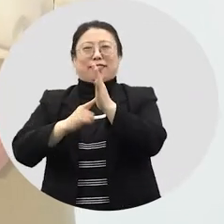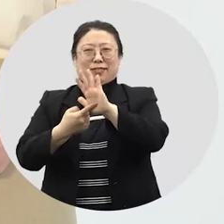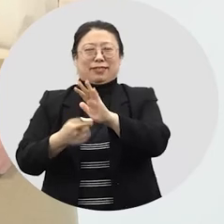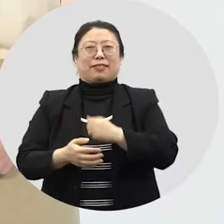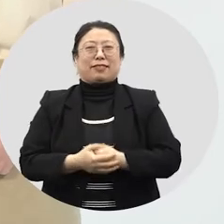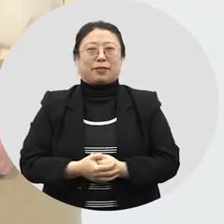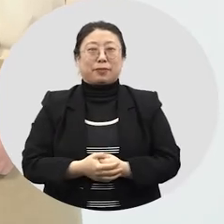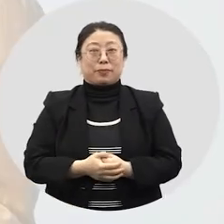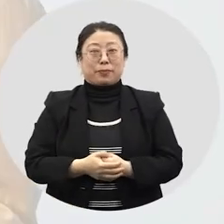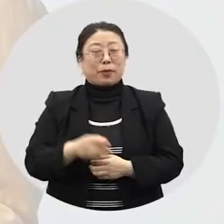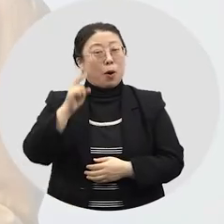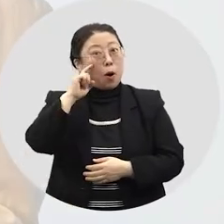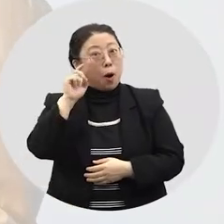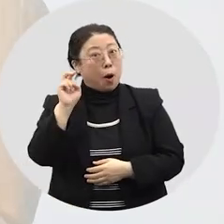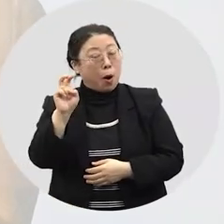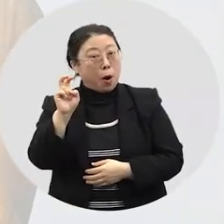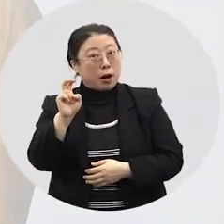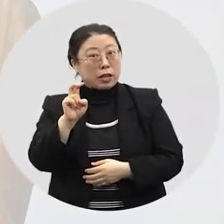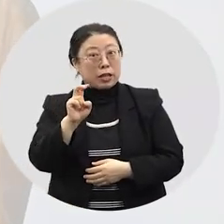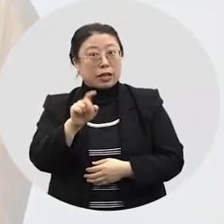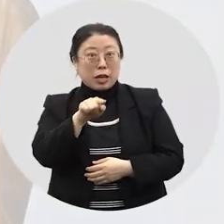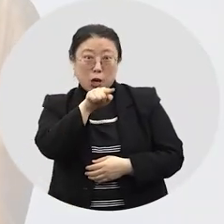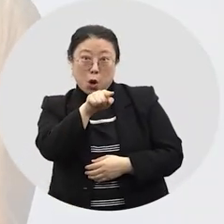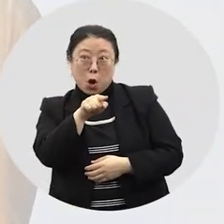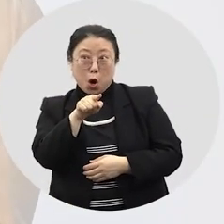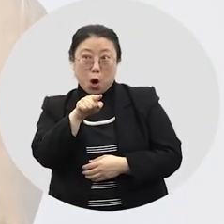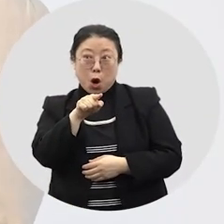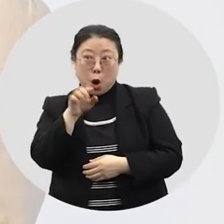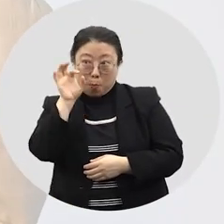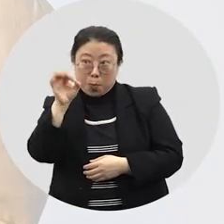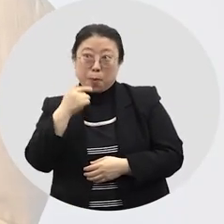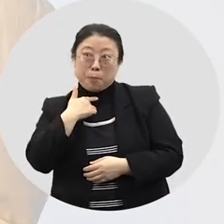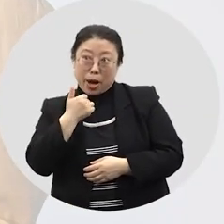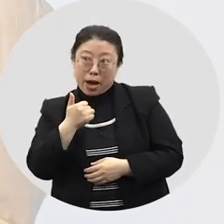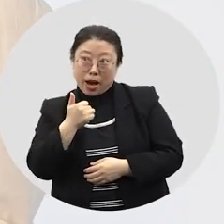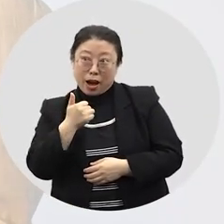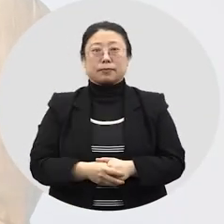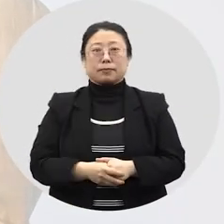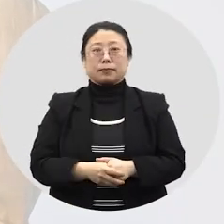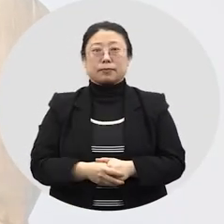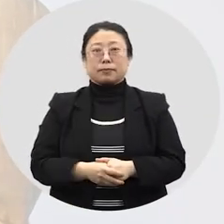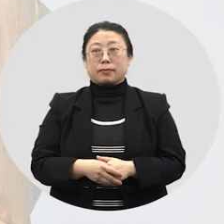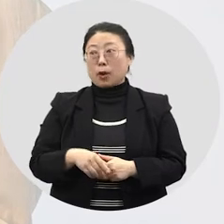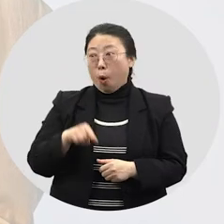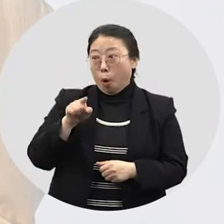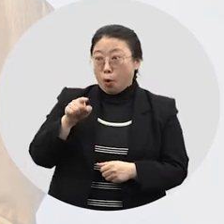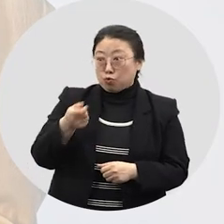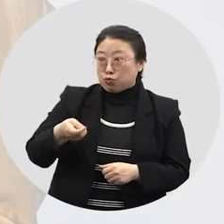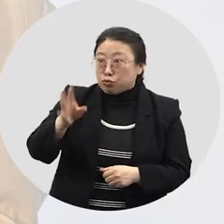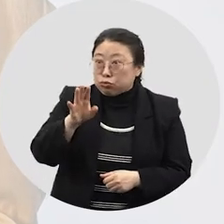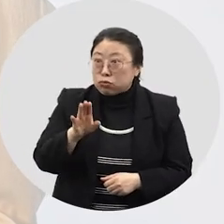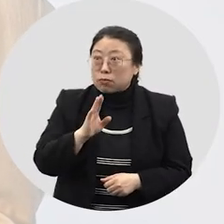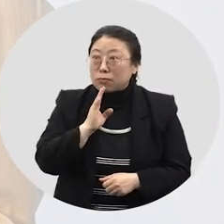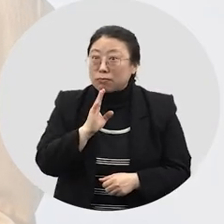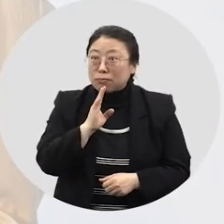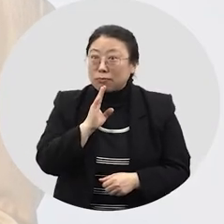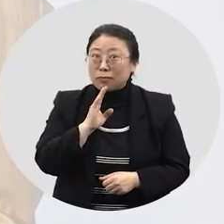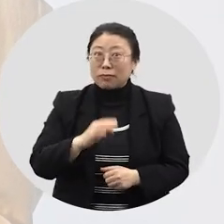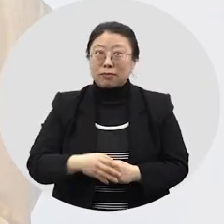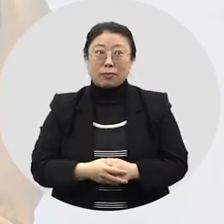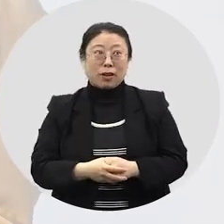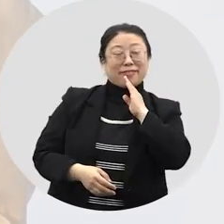상징한다고 해요. 혹시 이런 윷을 본 적이 있어요? 이게 윷이라고요?